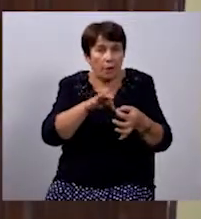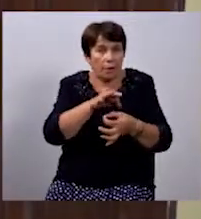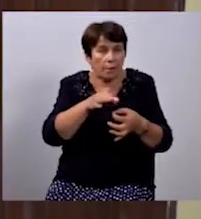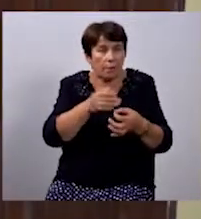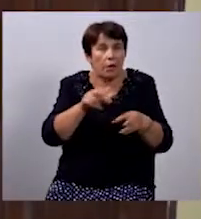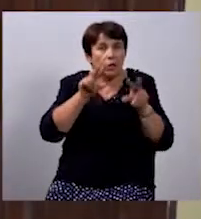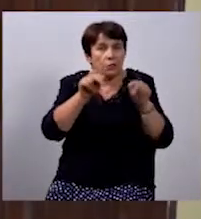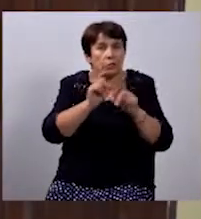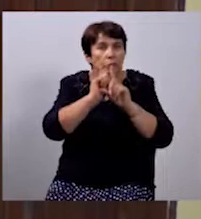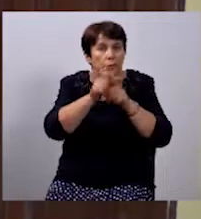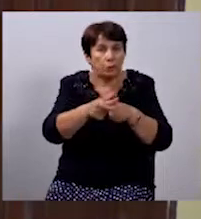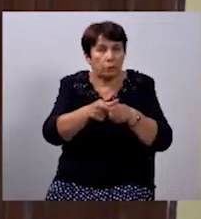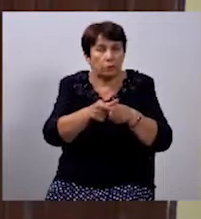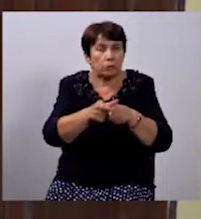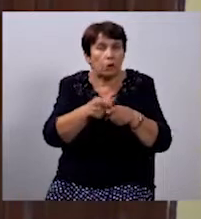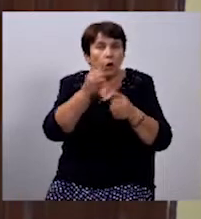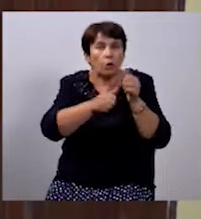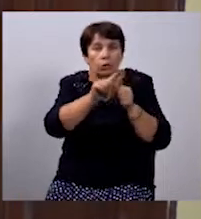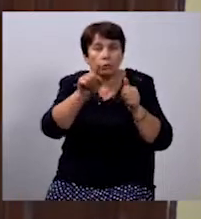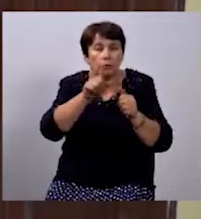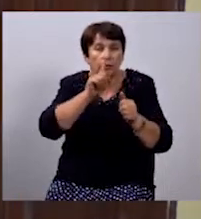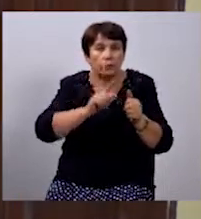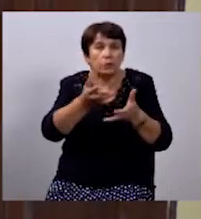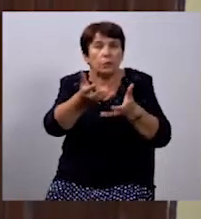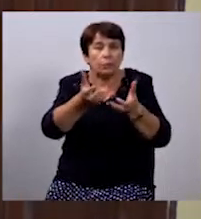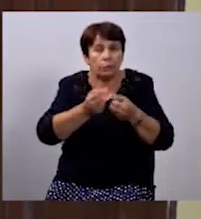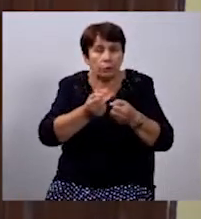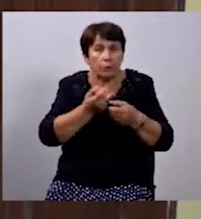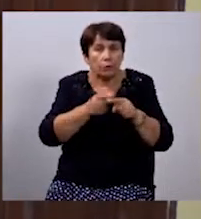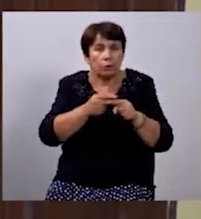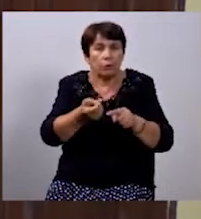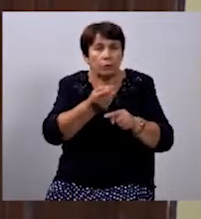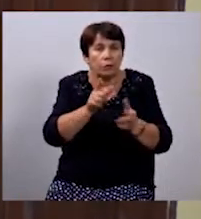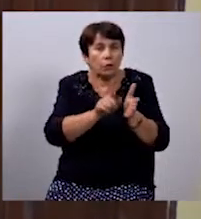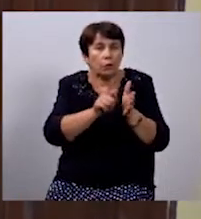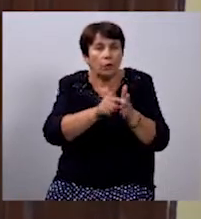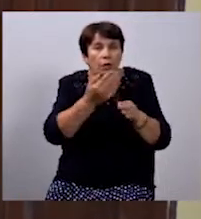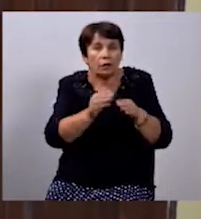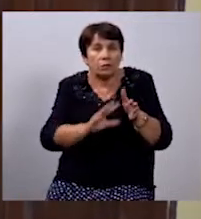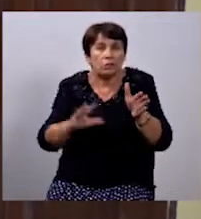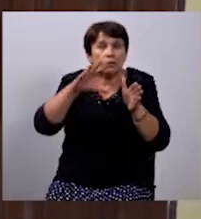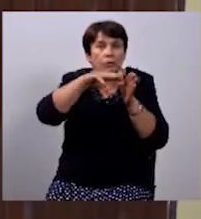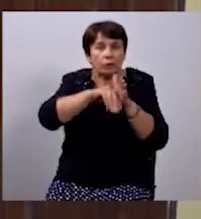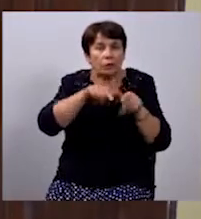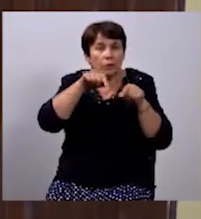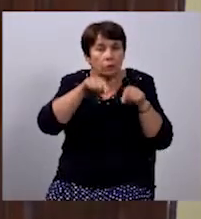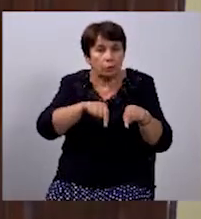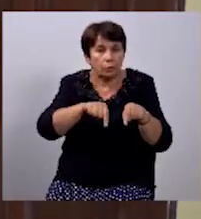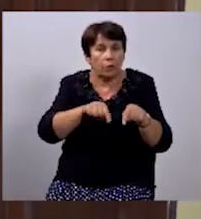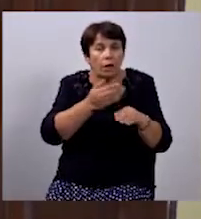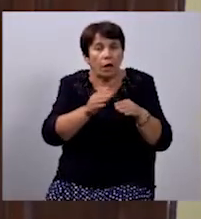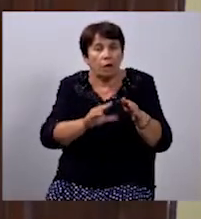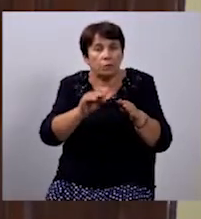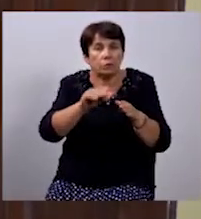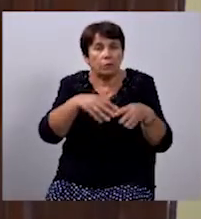Чесно скажу, кожного місяця, отримавши ту невелику пенсію, я частину вкладаю сюди, частину